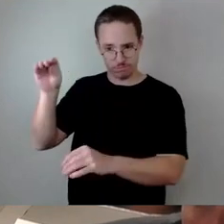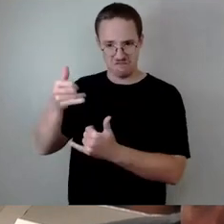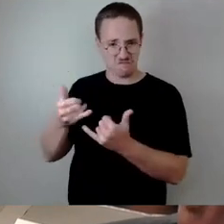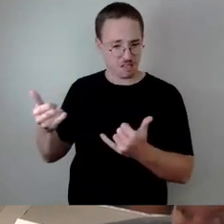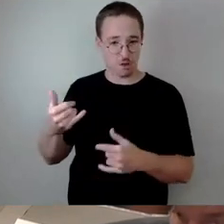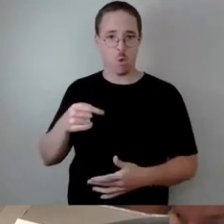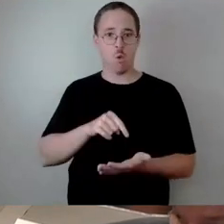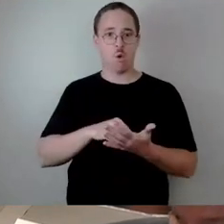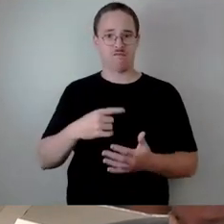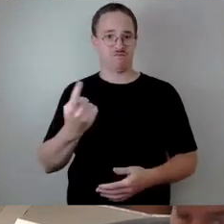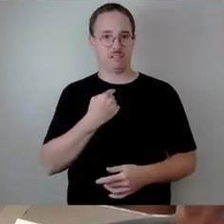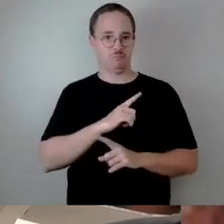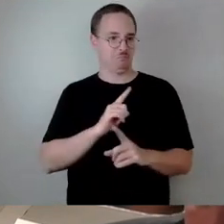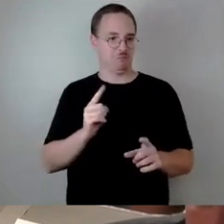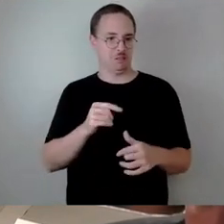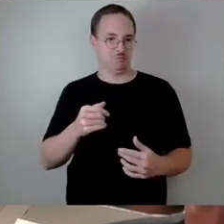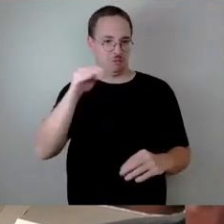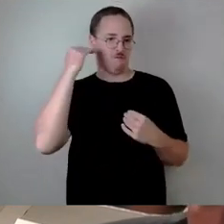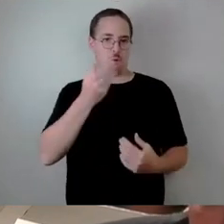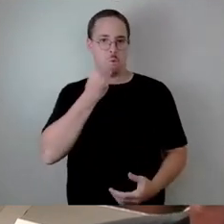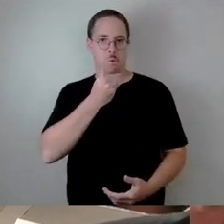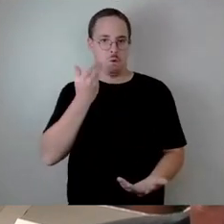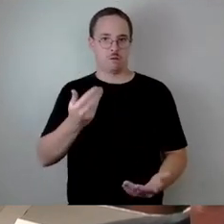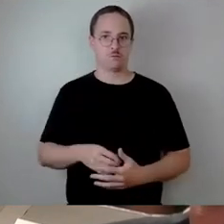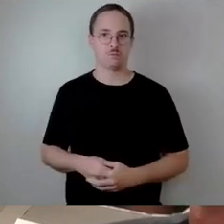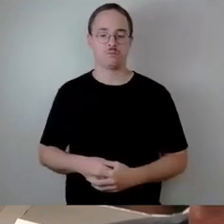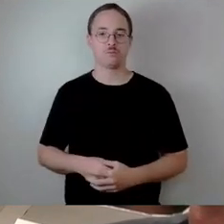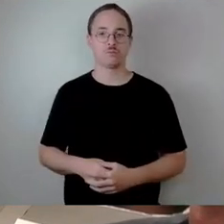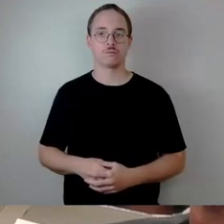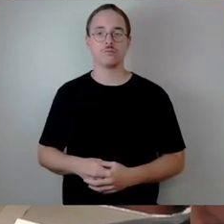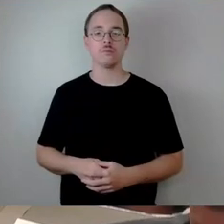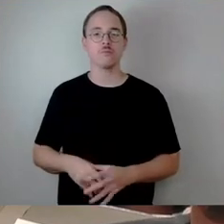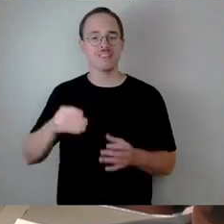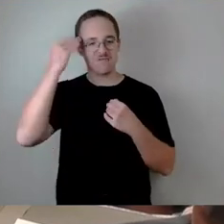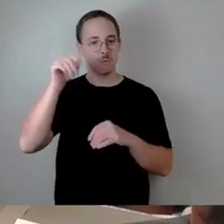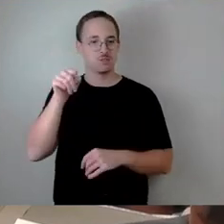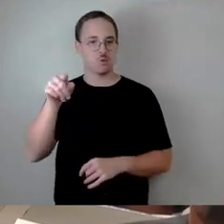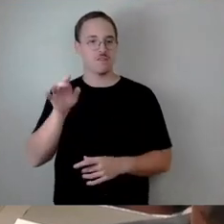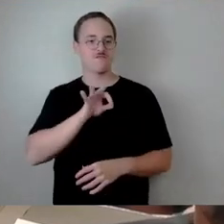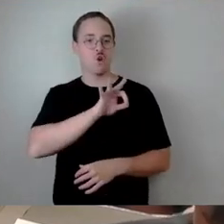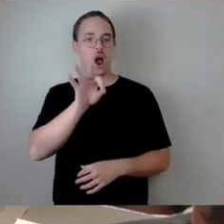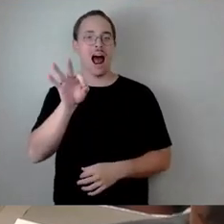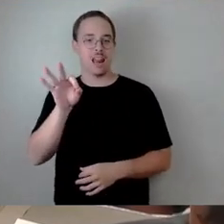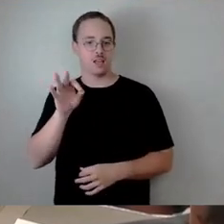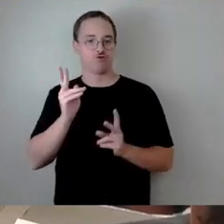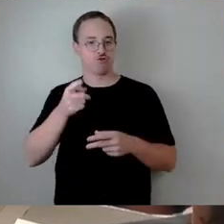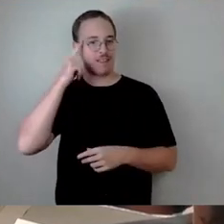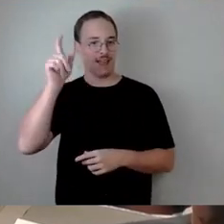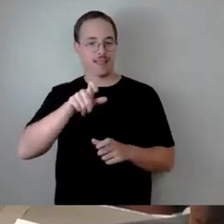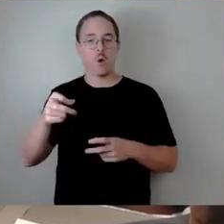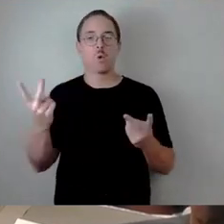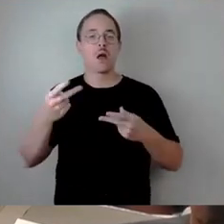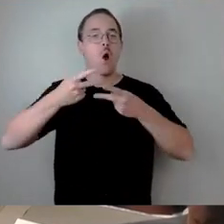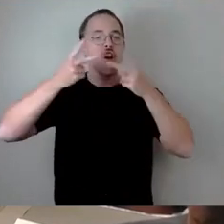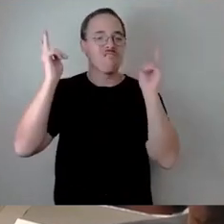Des zweitens, wo wurde diese Information allen Stadträten bzw. öffentlich zugänglich gemacht? Über die Kündigung rede ich